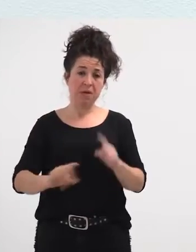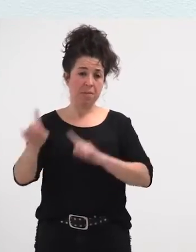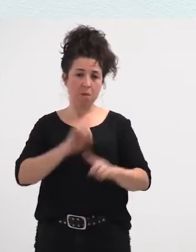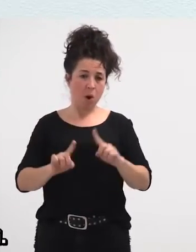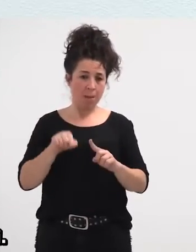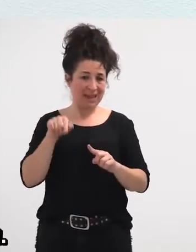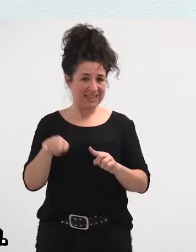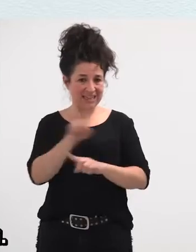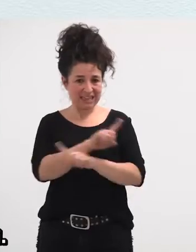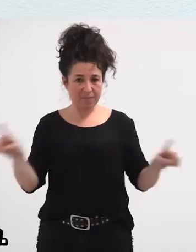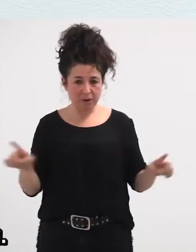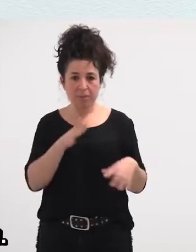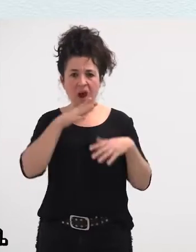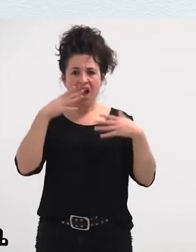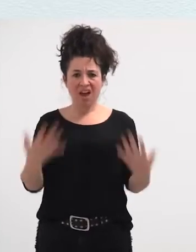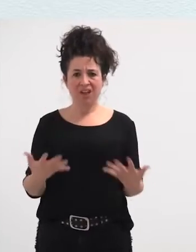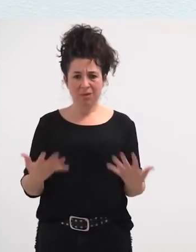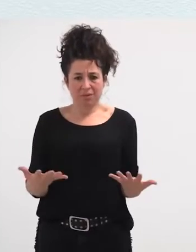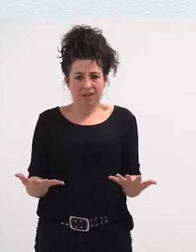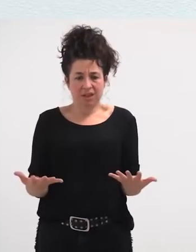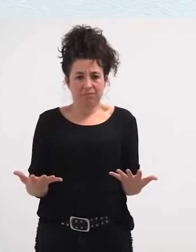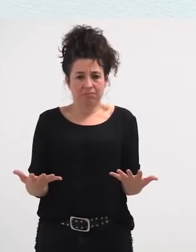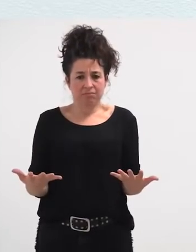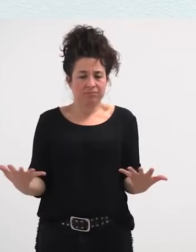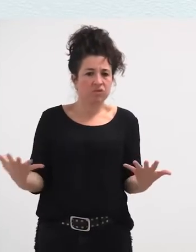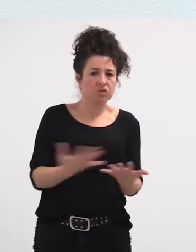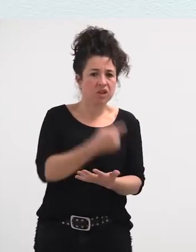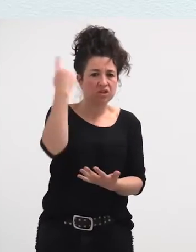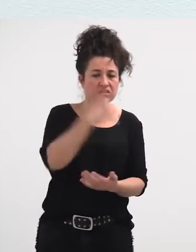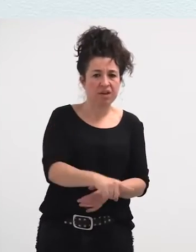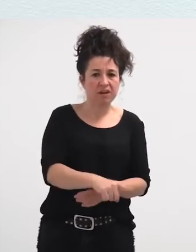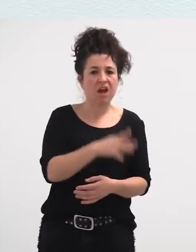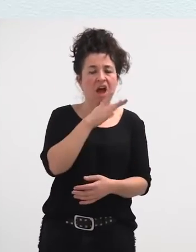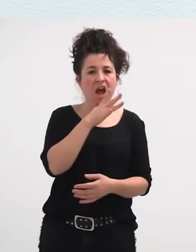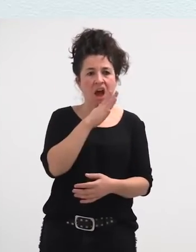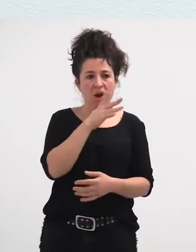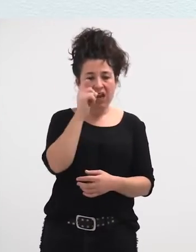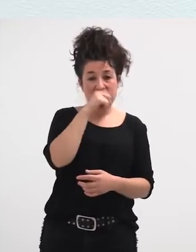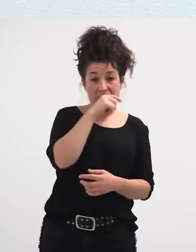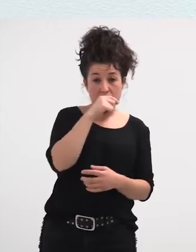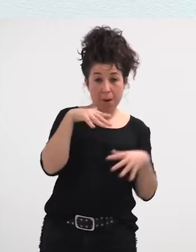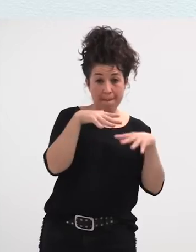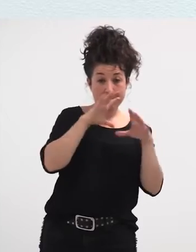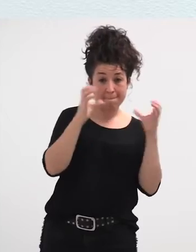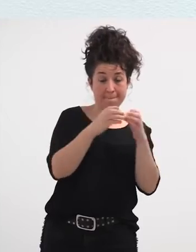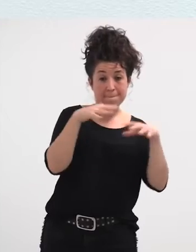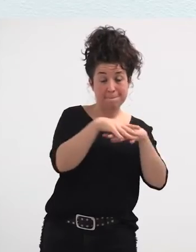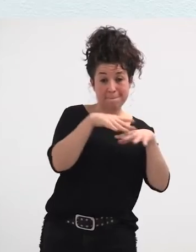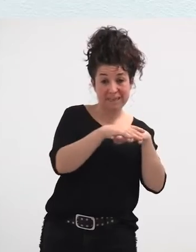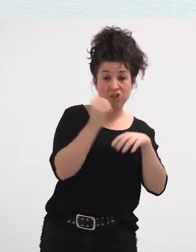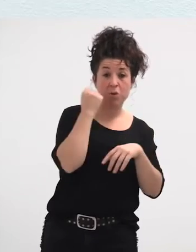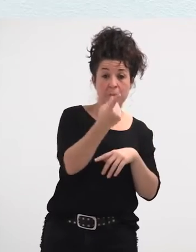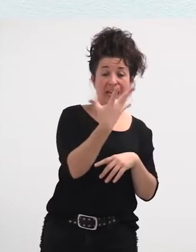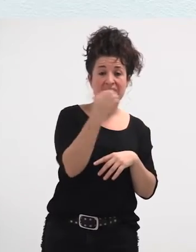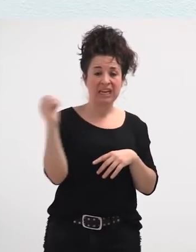hori arazoa, baina gaur agun mundu guztiak, dak, osa, irunen mistoan ateratzen dira, mila bosteun persona, ondarribian jaizkibelan ateratzen